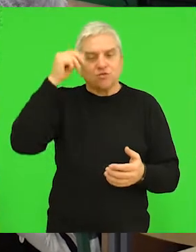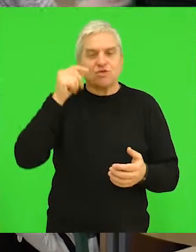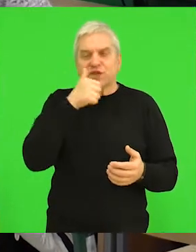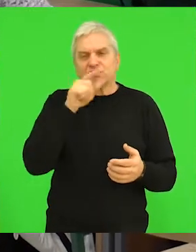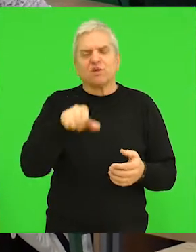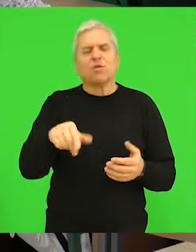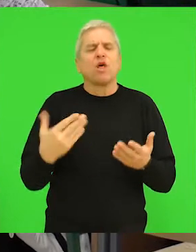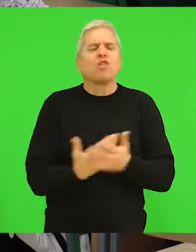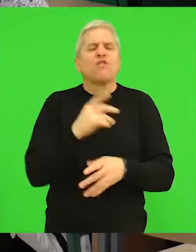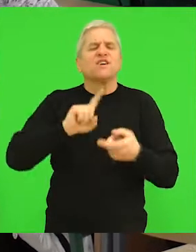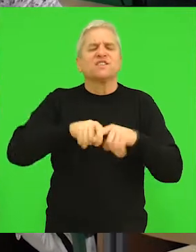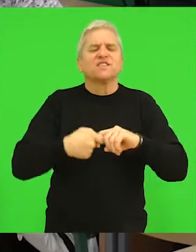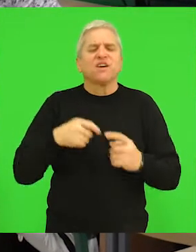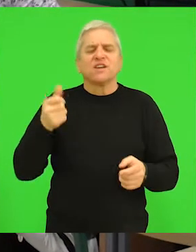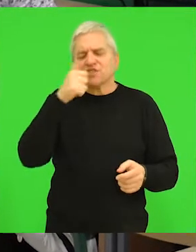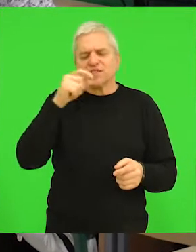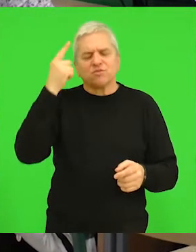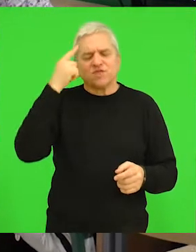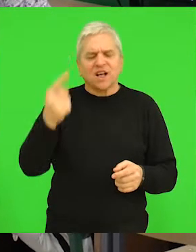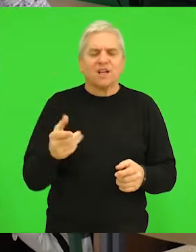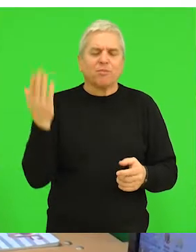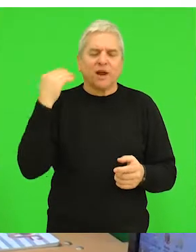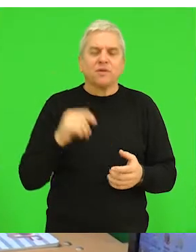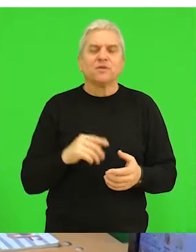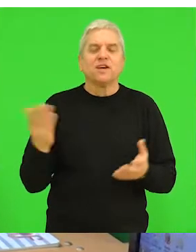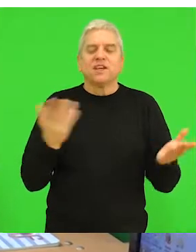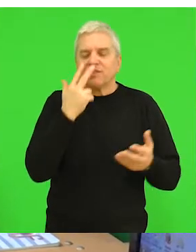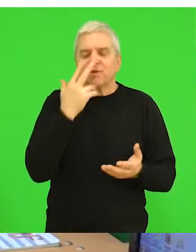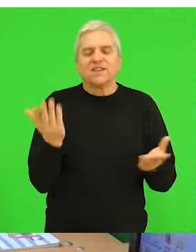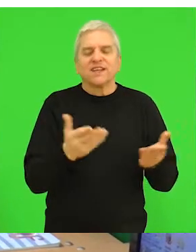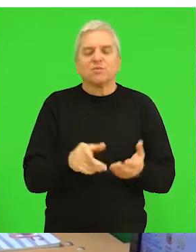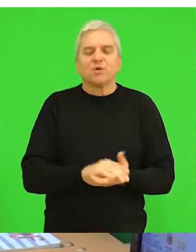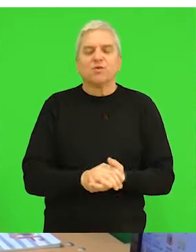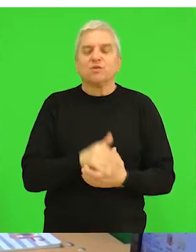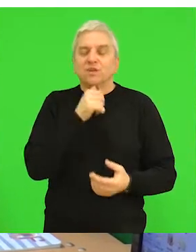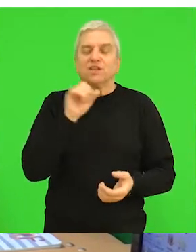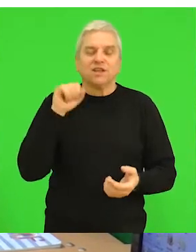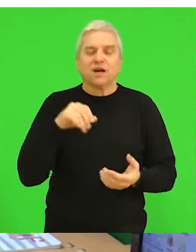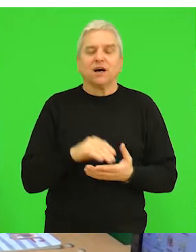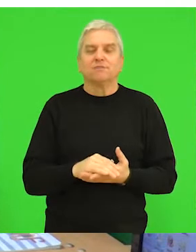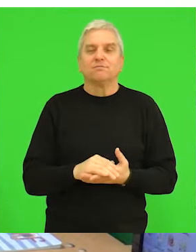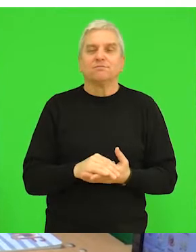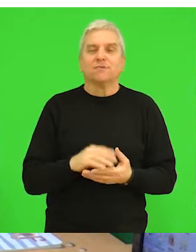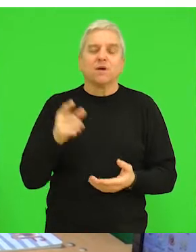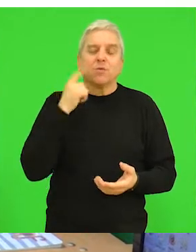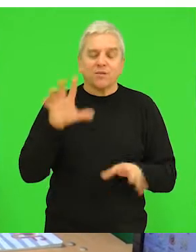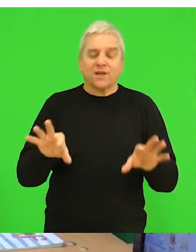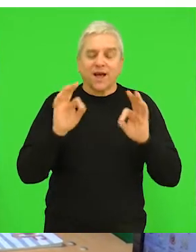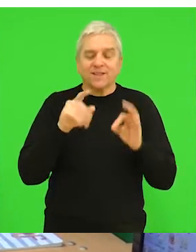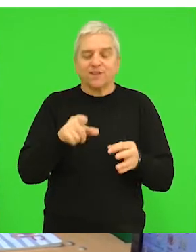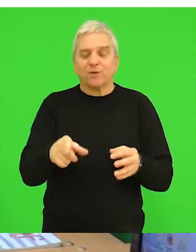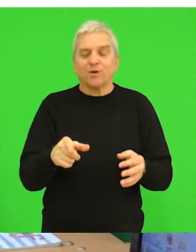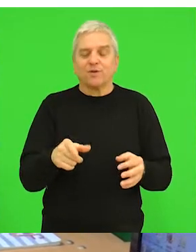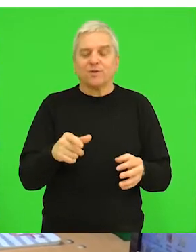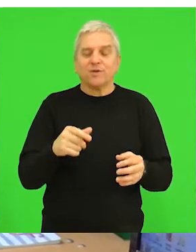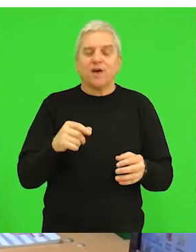nauči znači neke nove stvari ili da obnovimo ono što smo znali, da vidimo gde smo i da se tu negdje pronađemo,